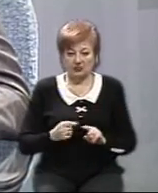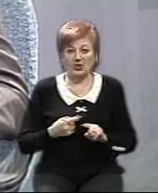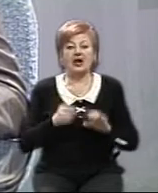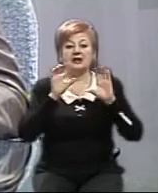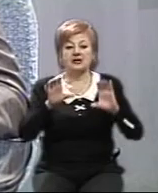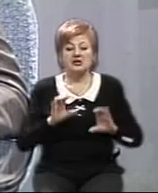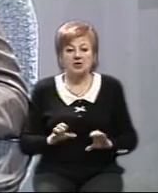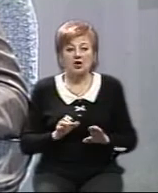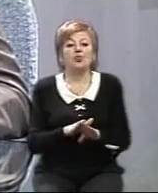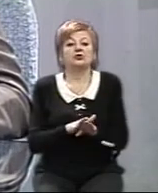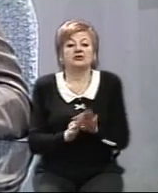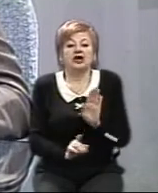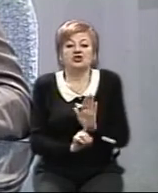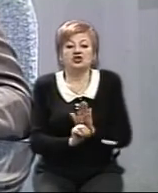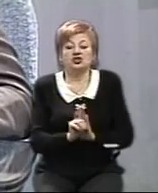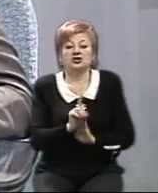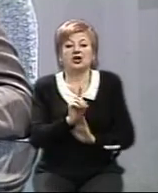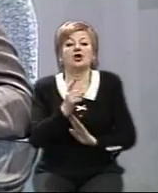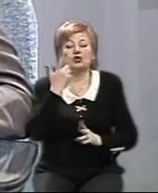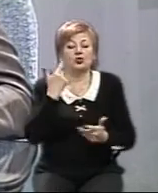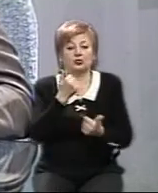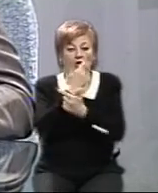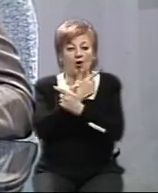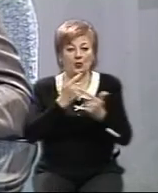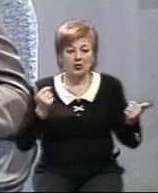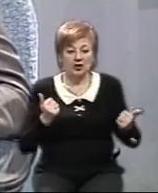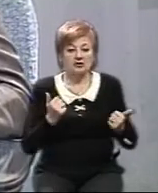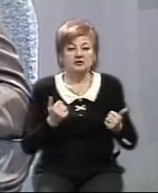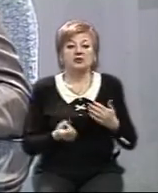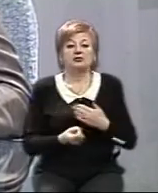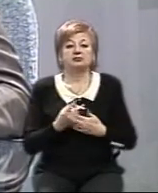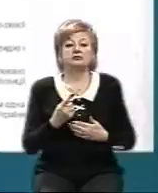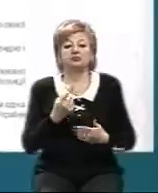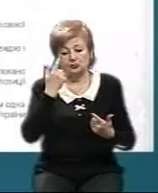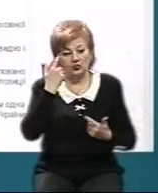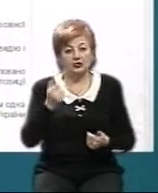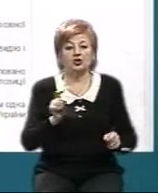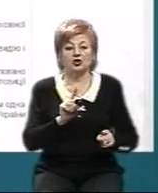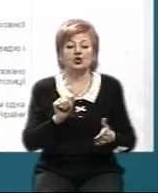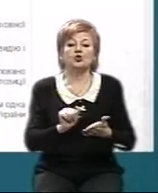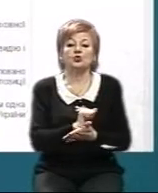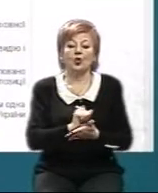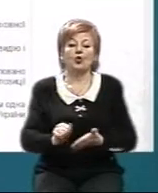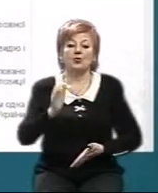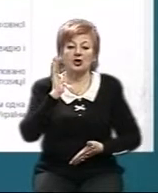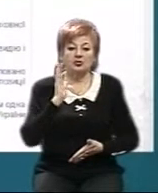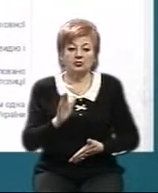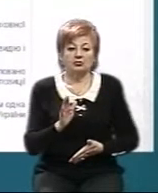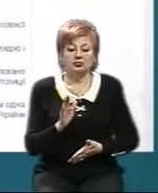набирає чинності з дня його оприлюднення. На урядовому порталі з'явилося повідомлення, що документ буде